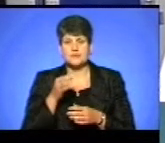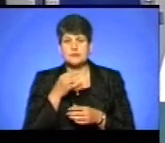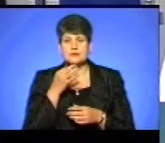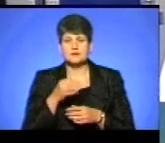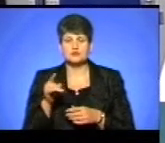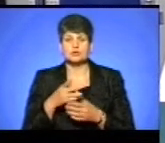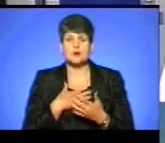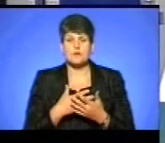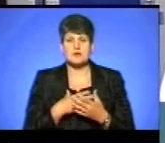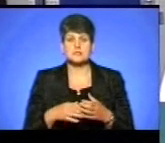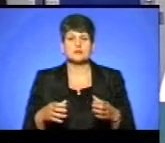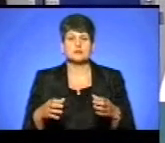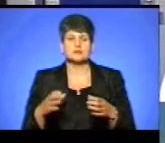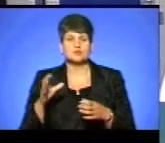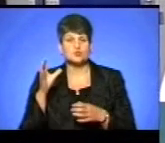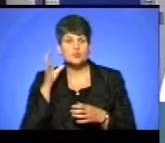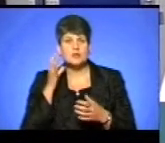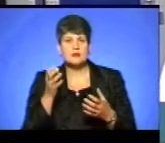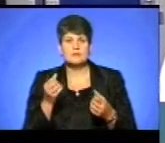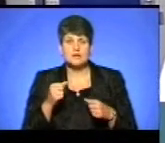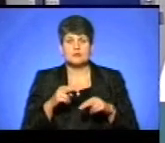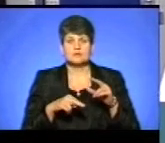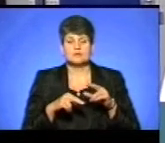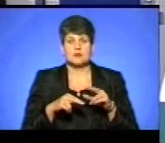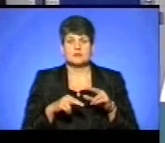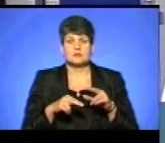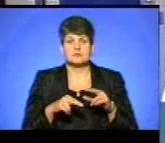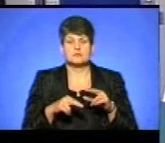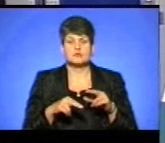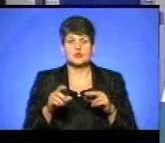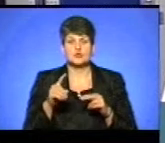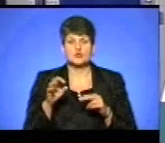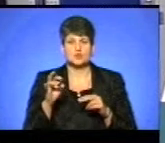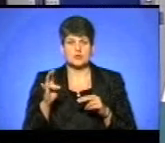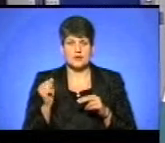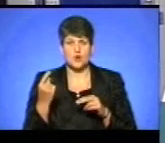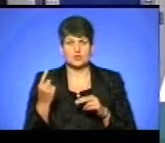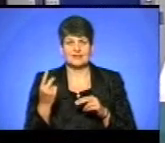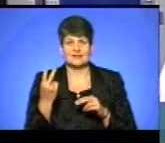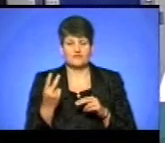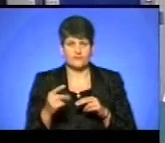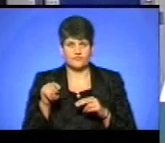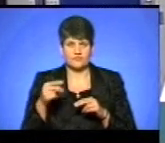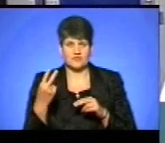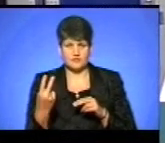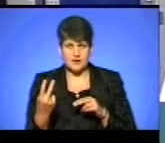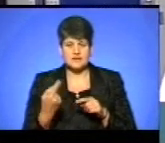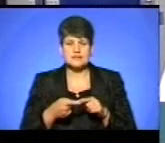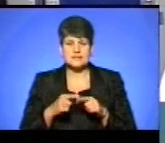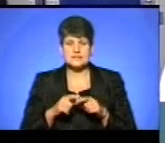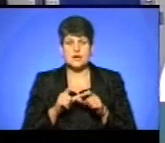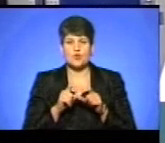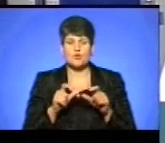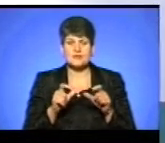що на громадських слуханнях прийнято там забудову зона 1-2, тобто, це об'єкти, скажімо,